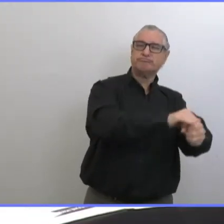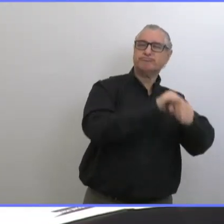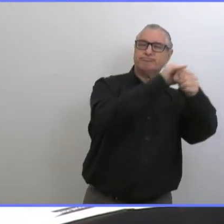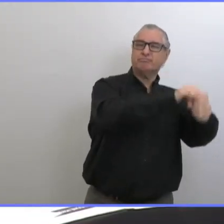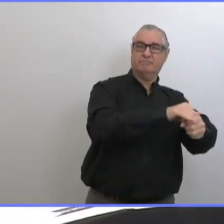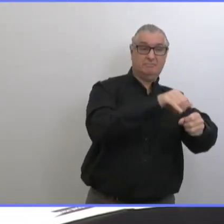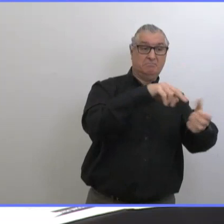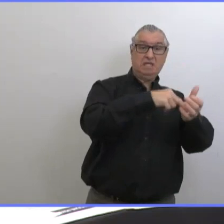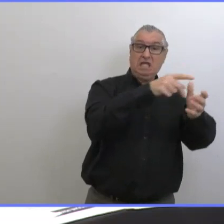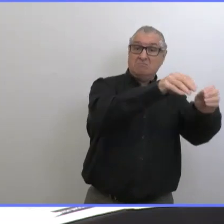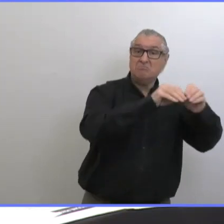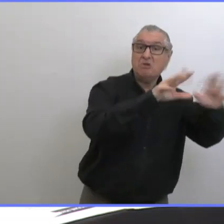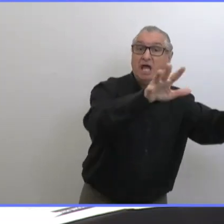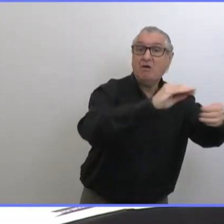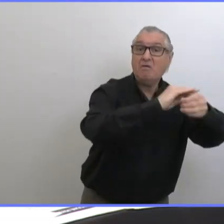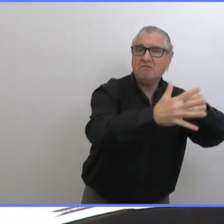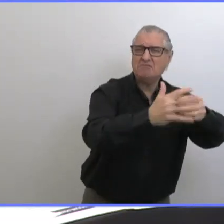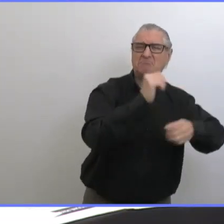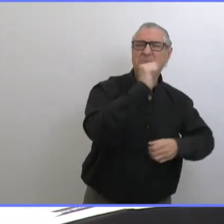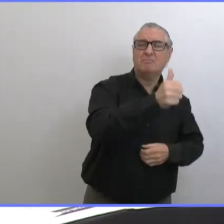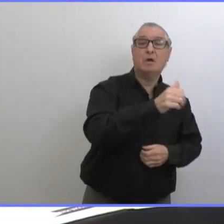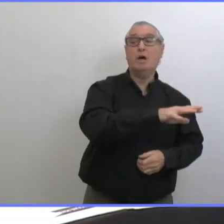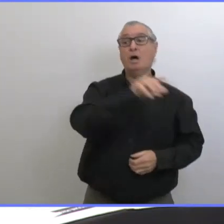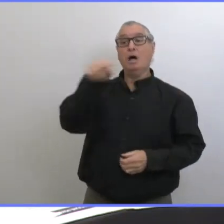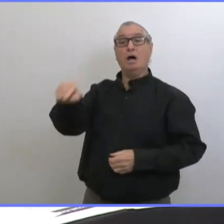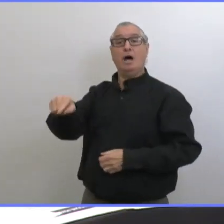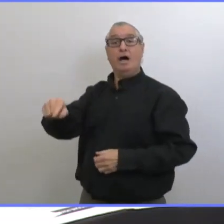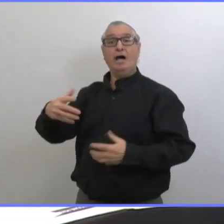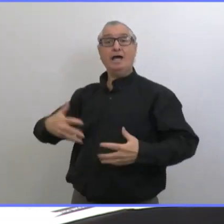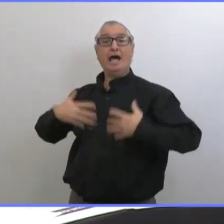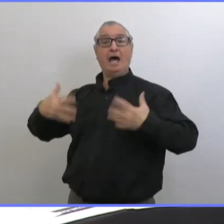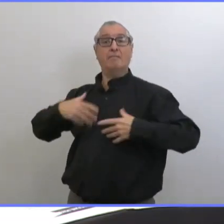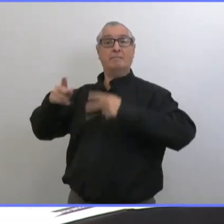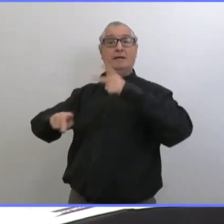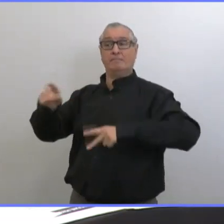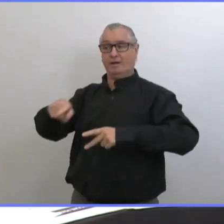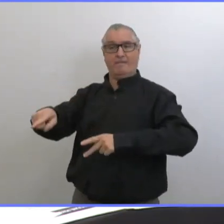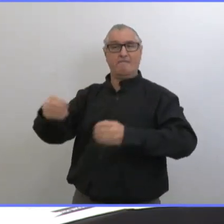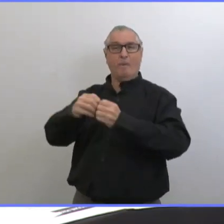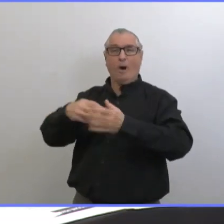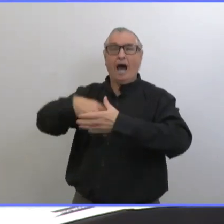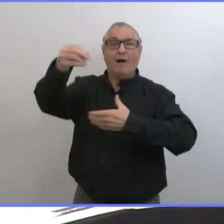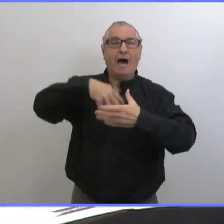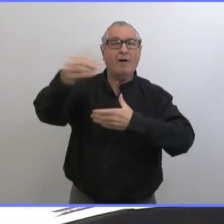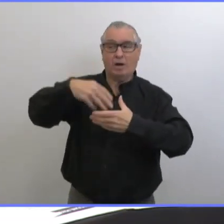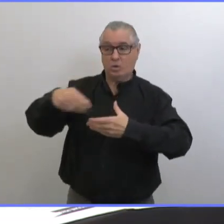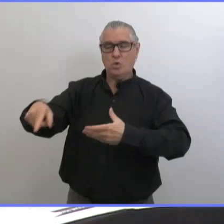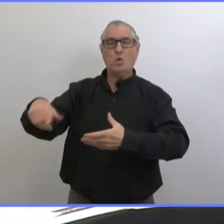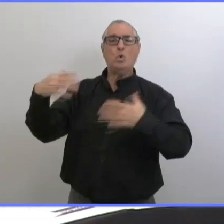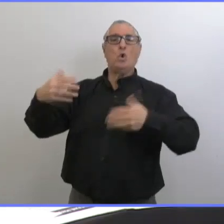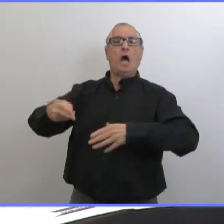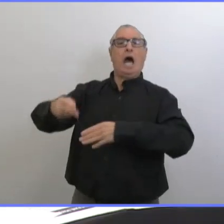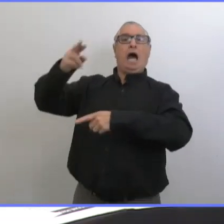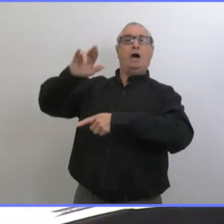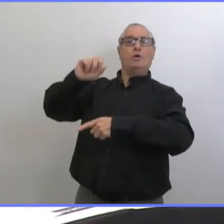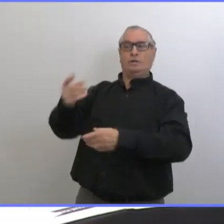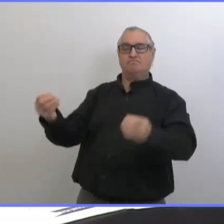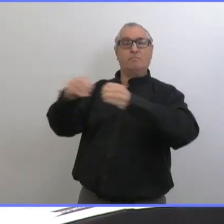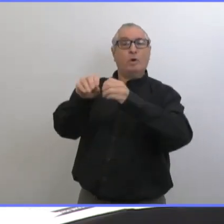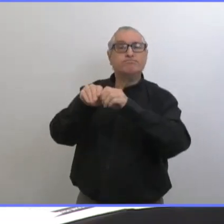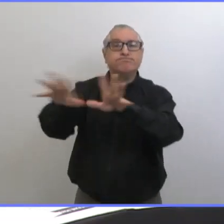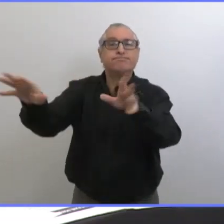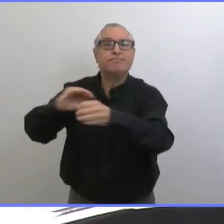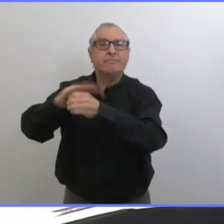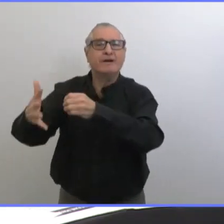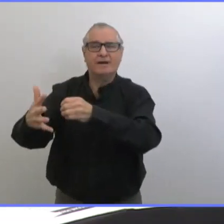travailler on a eu des discussions très difficiles on sait que les populations plus jeunes ont plus tendance à sortir à socialiser